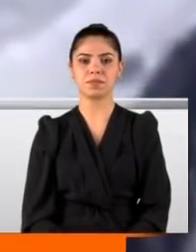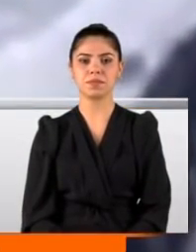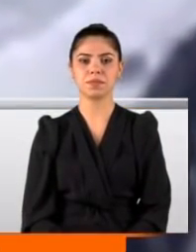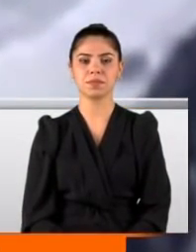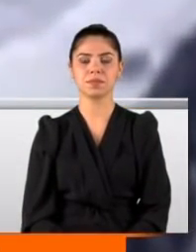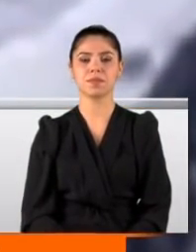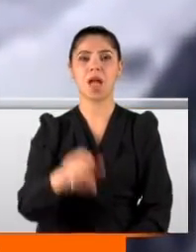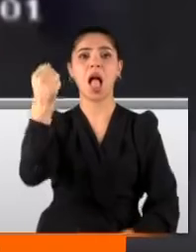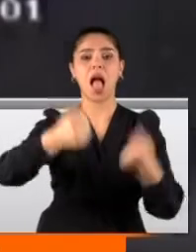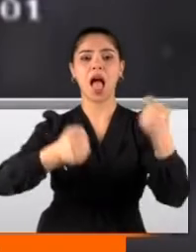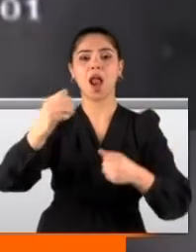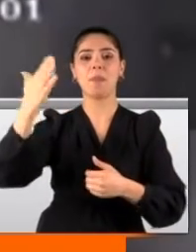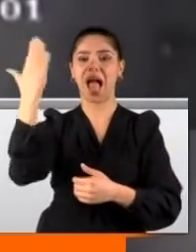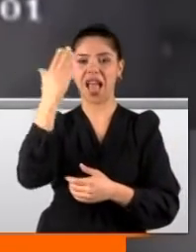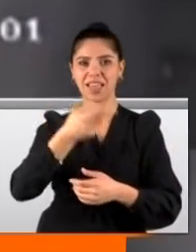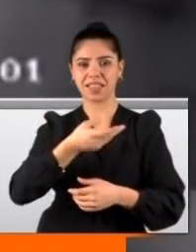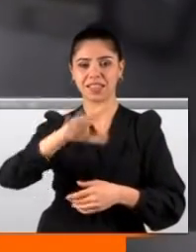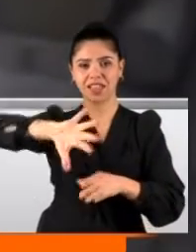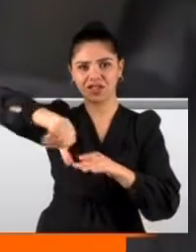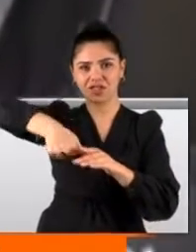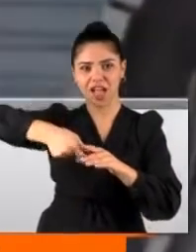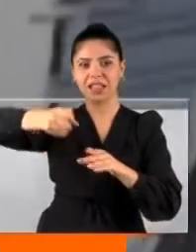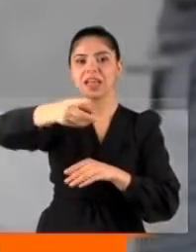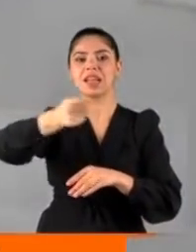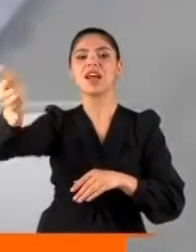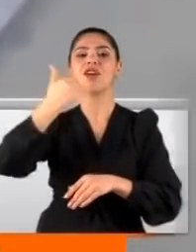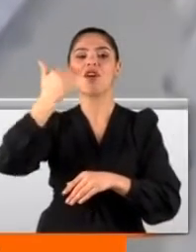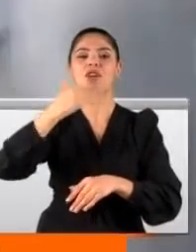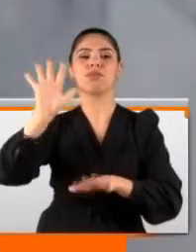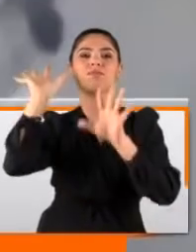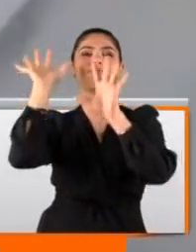Arabanın yan aynasını çaldılar ama fazla uzaklaşamadılar.